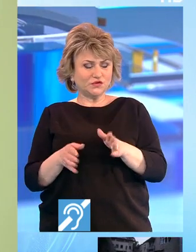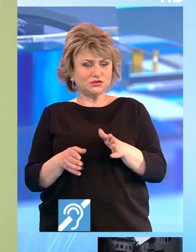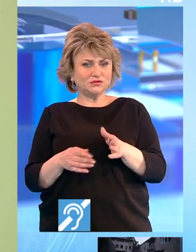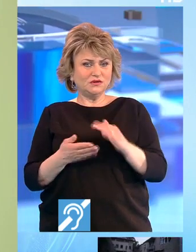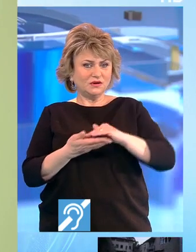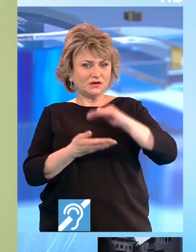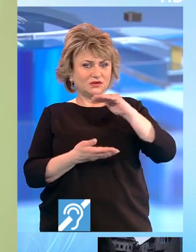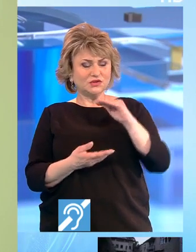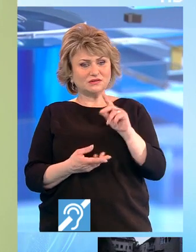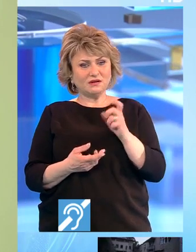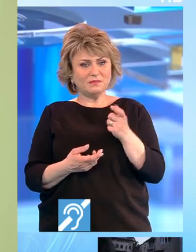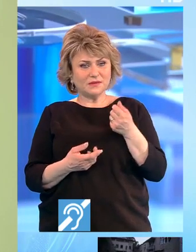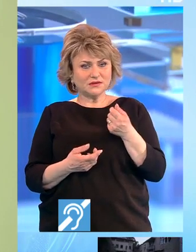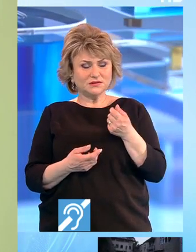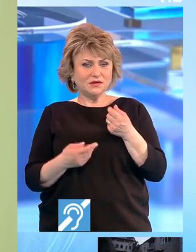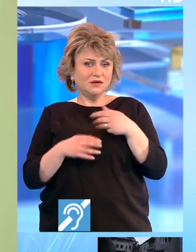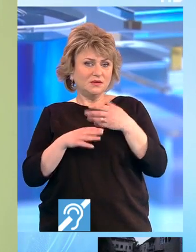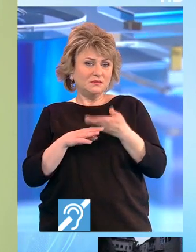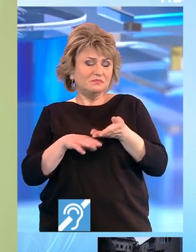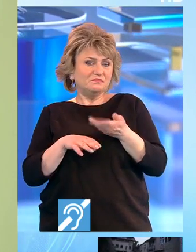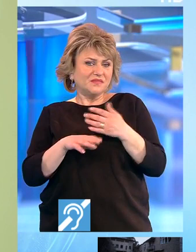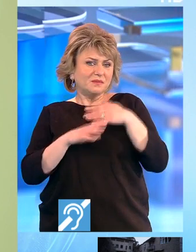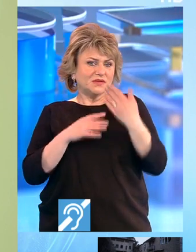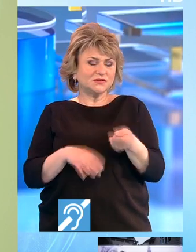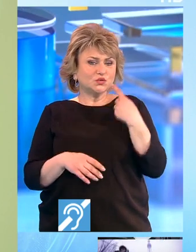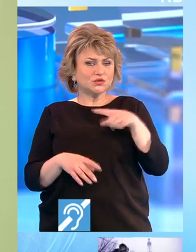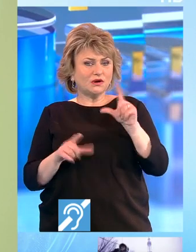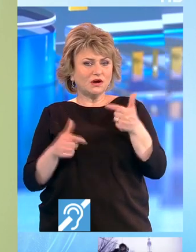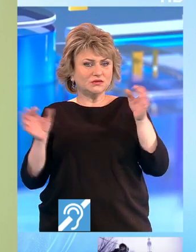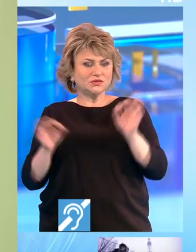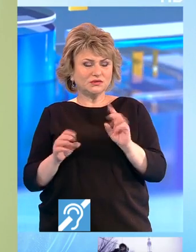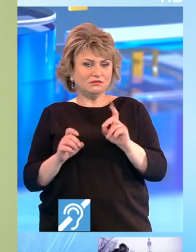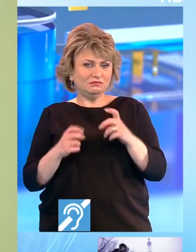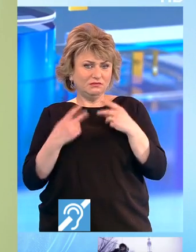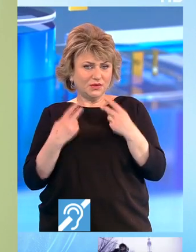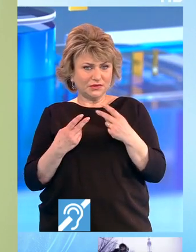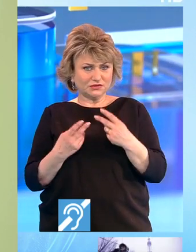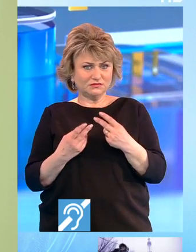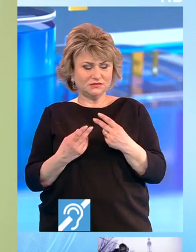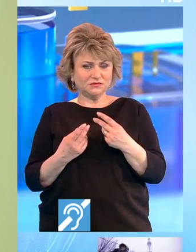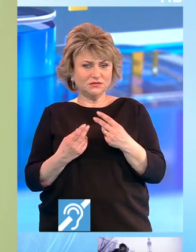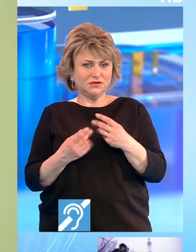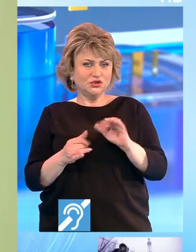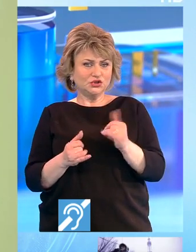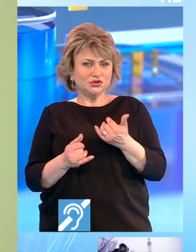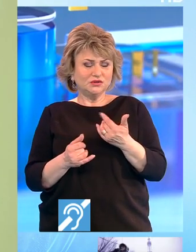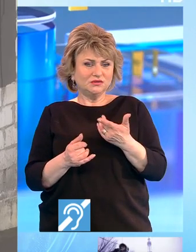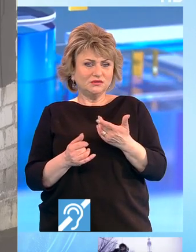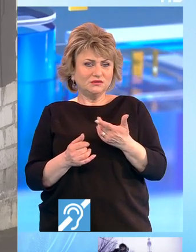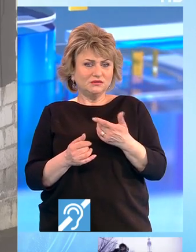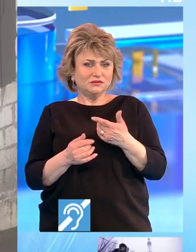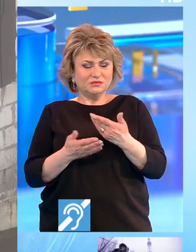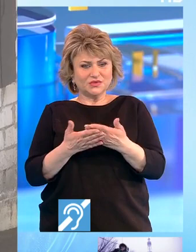creșteri de prețuri până la peste 100% la materiale de bază, cum ar fi oțelul beton, de